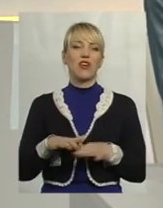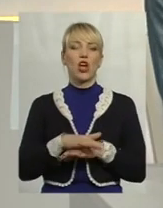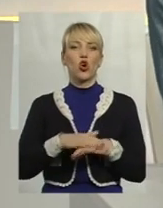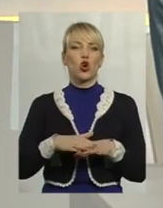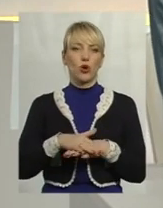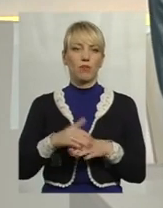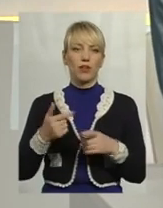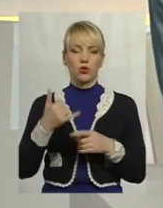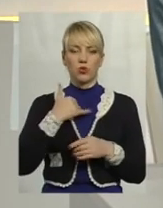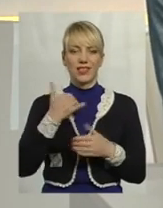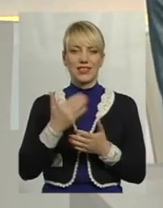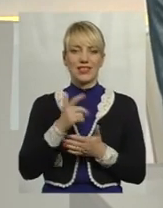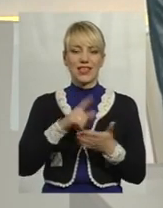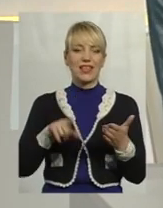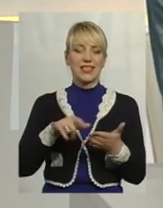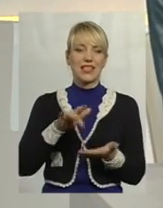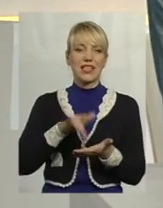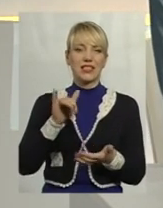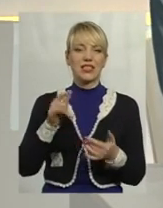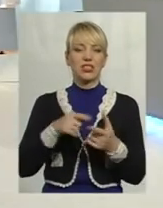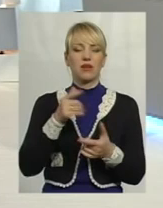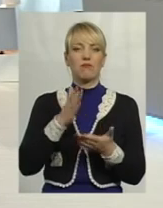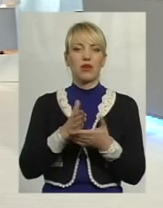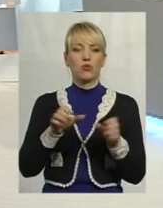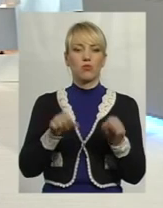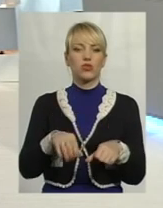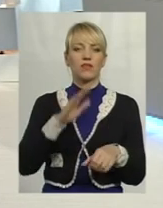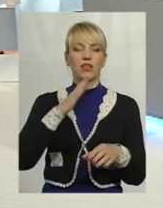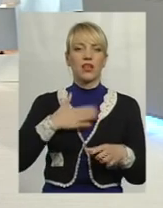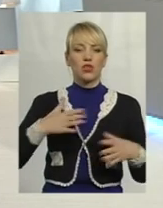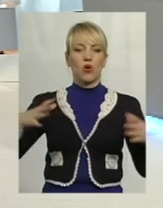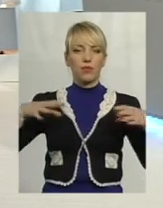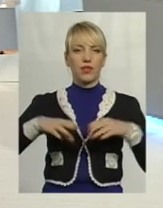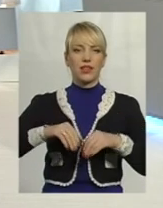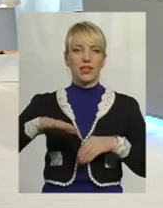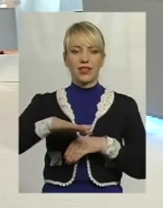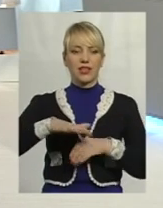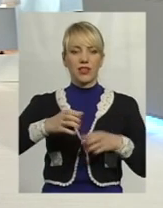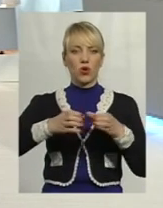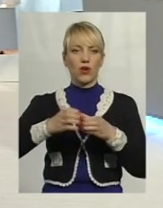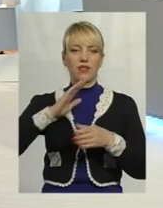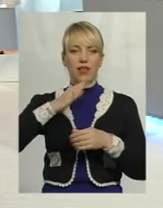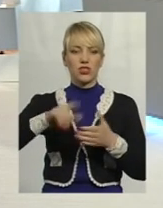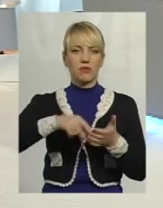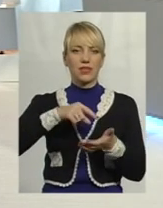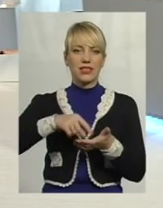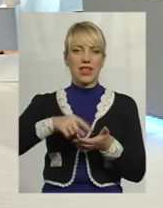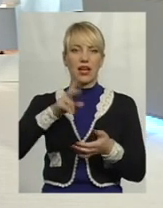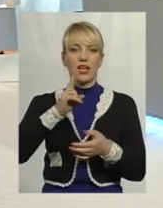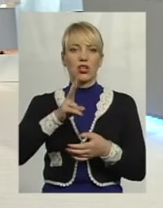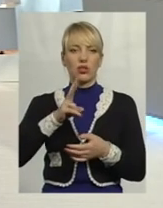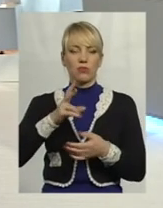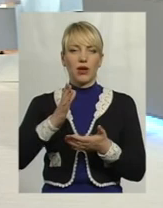відбувається процес децентралізації. Чи мають можливість наші об'єднані тергромади, наші міста, які мають